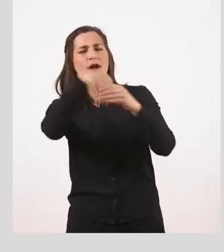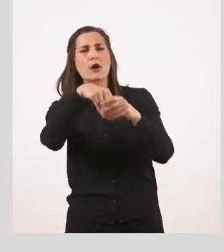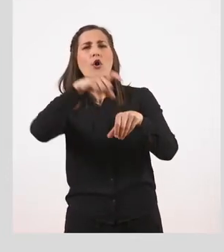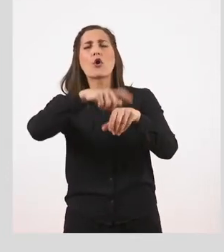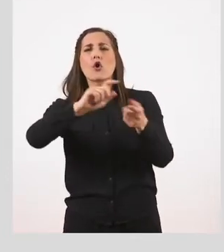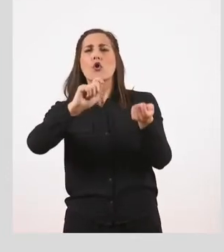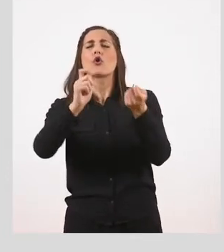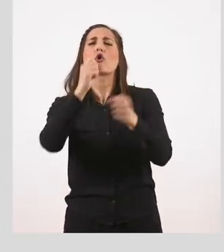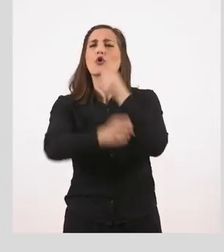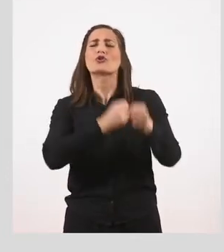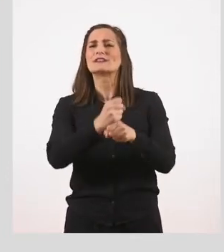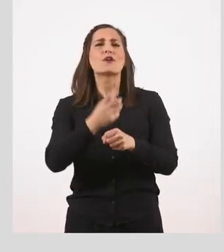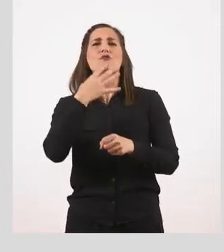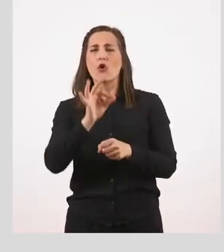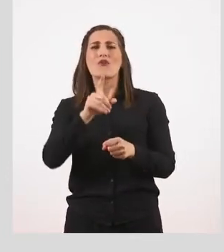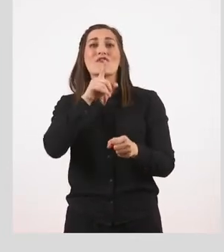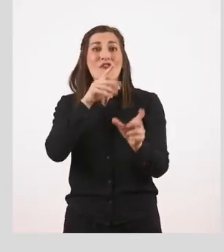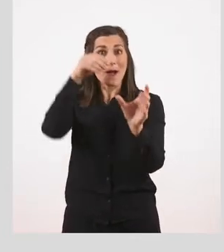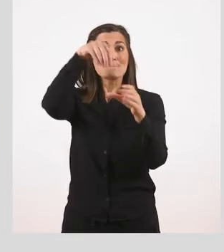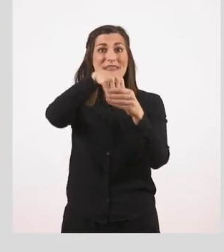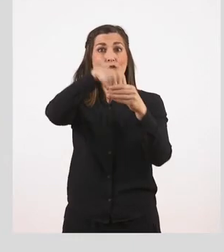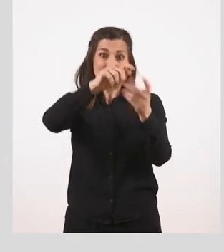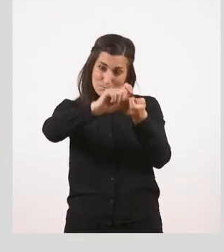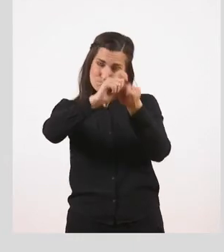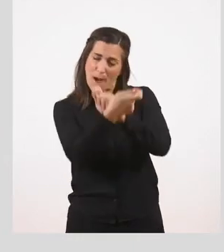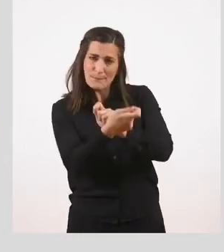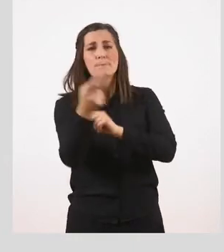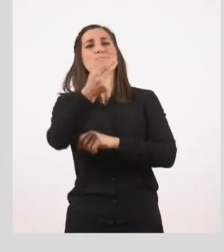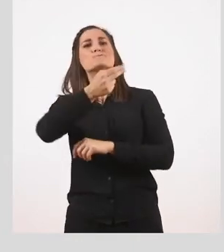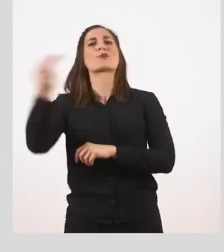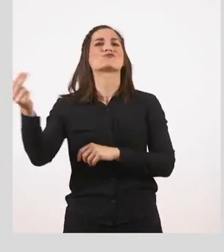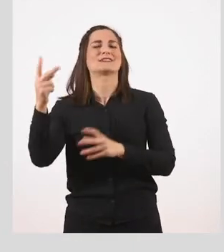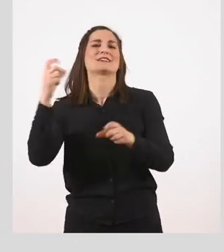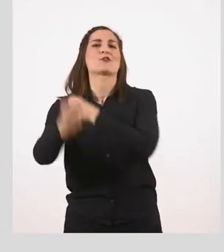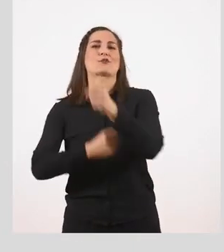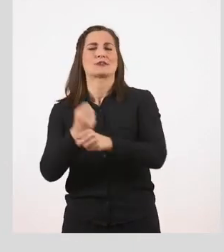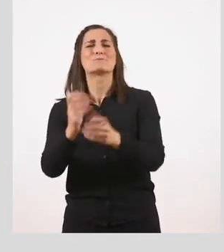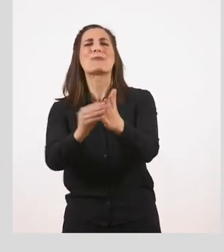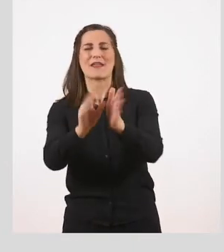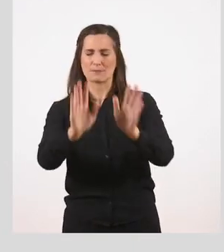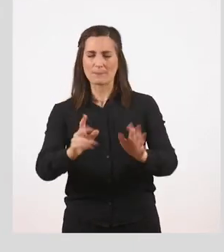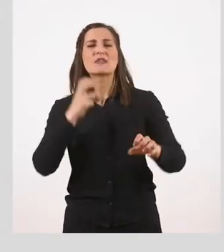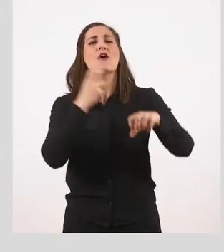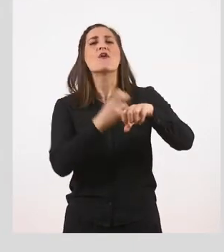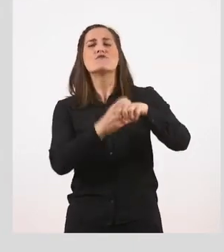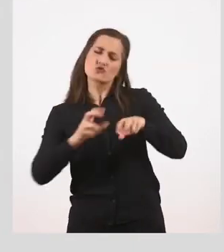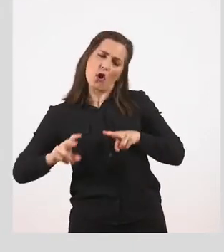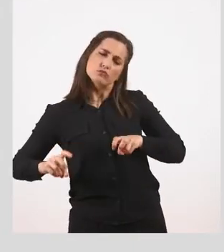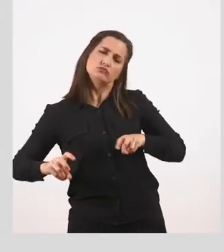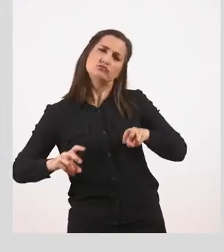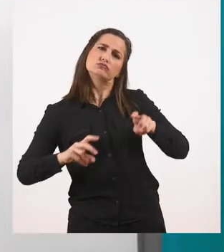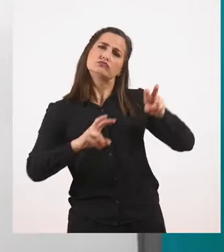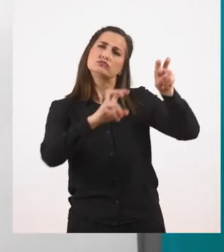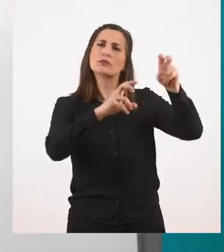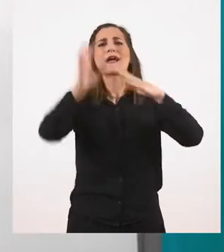μετατρέψουμε σε μία χρονική πρόταση. Στο παράδειγμα, ανεβαίνοντας στο βουνό, απολαύσαμε το ηλιοβασίλεμα.